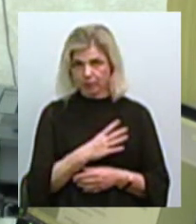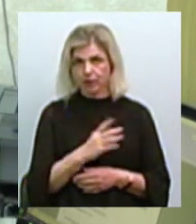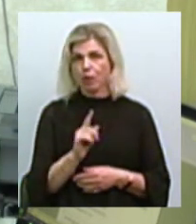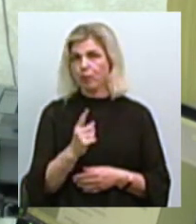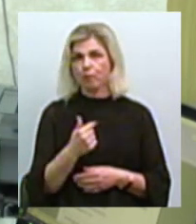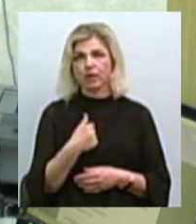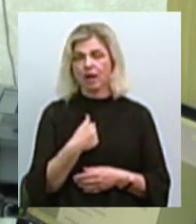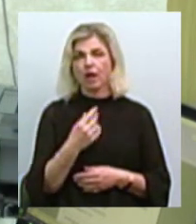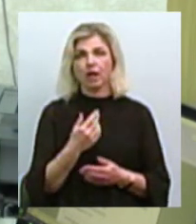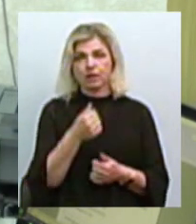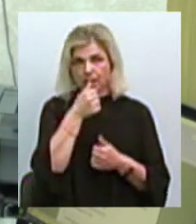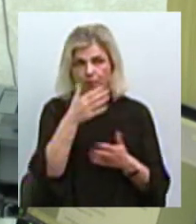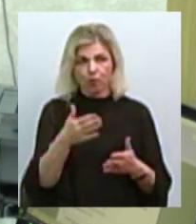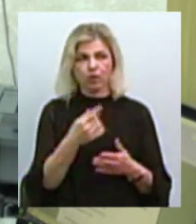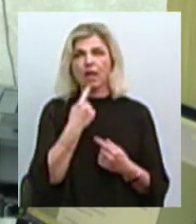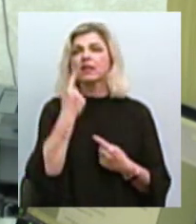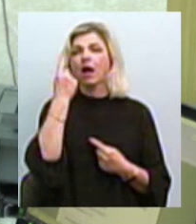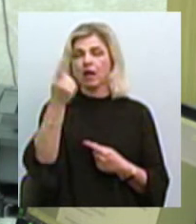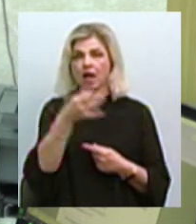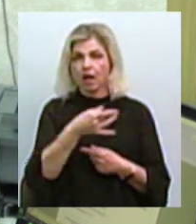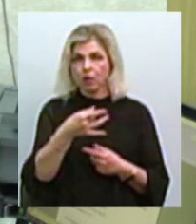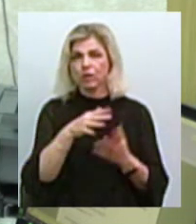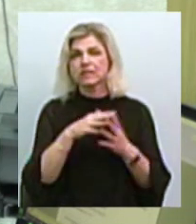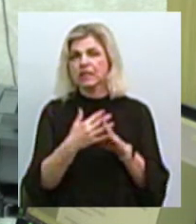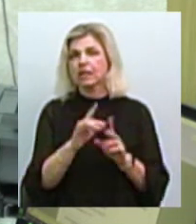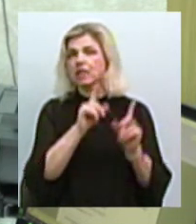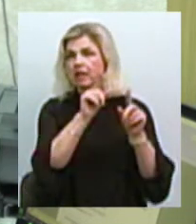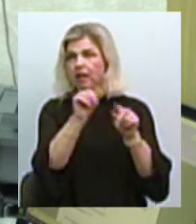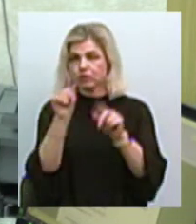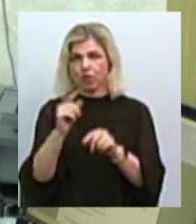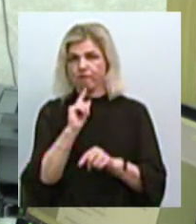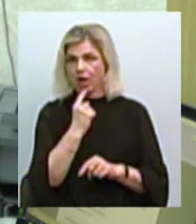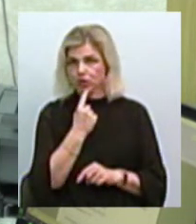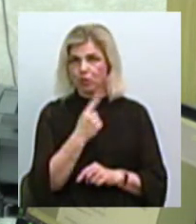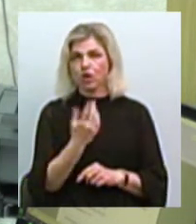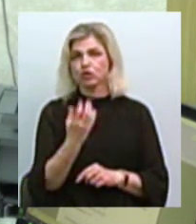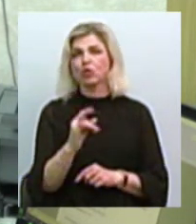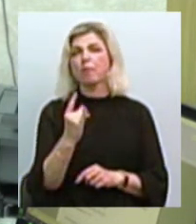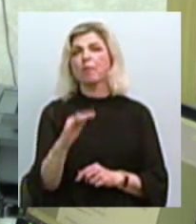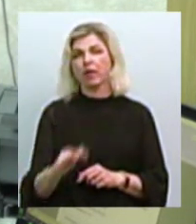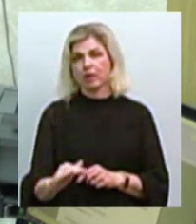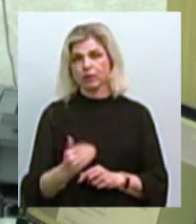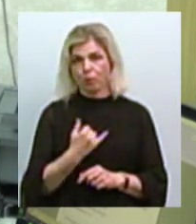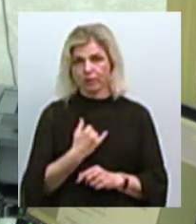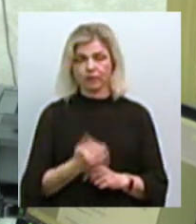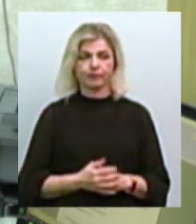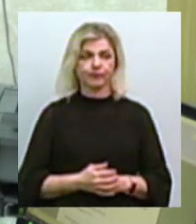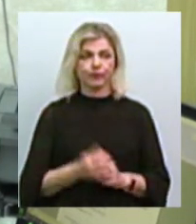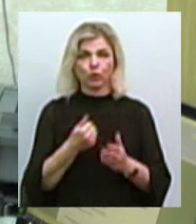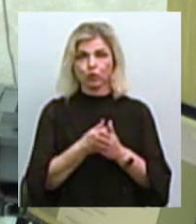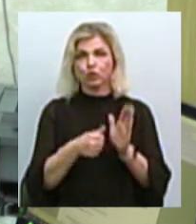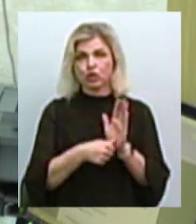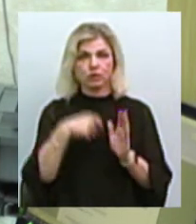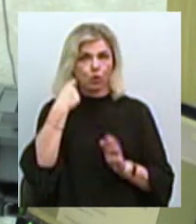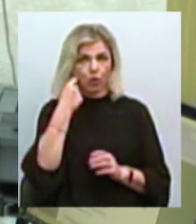те, що я, наприклад, не могла віддалені райони, сільські райони їздити важко. Ще маленька дитина до шести років.